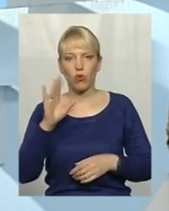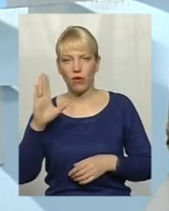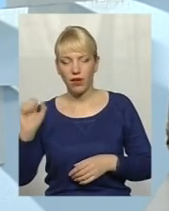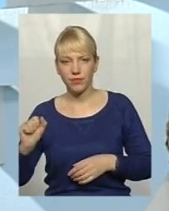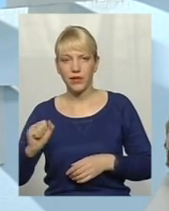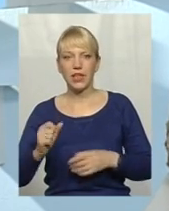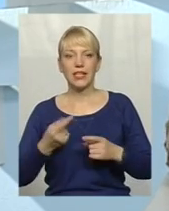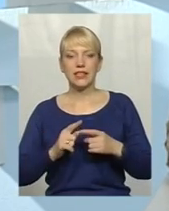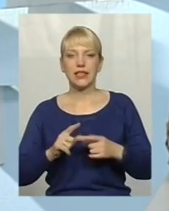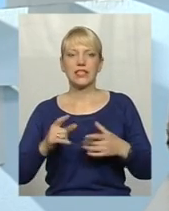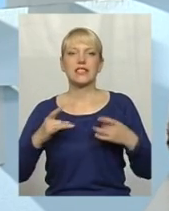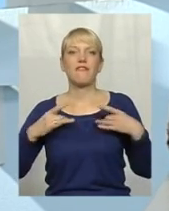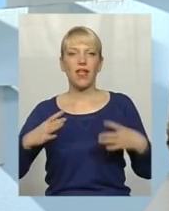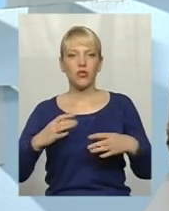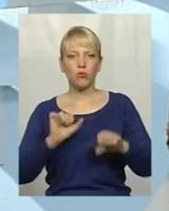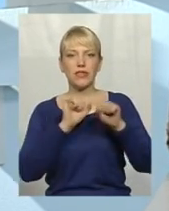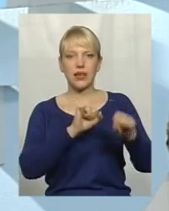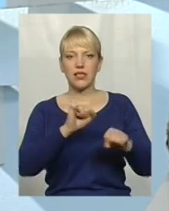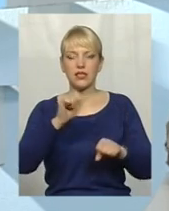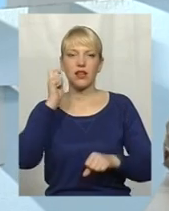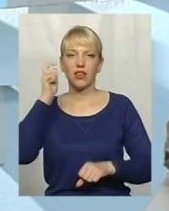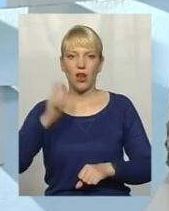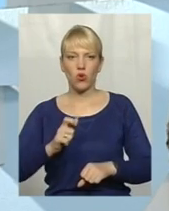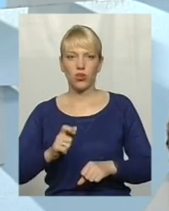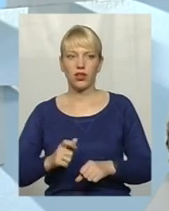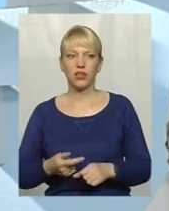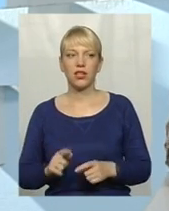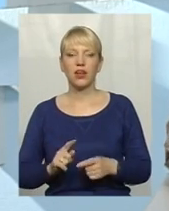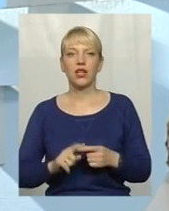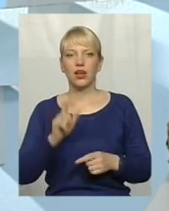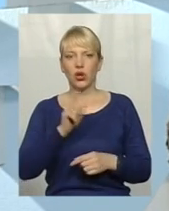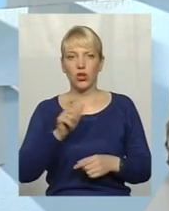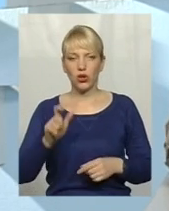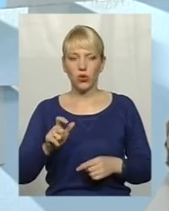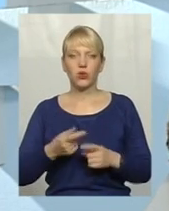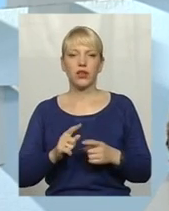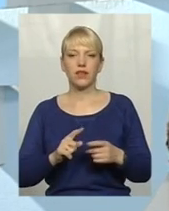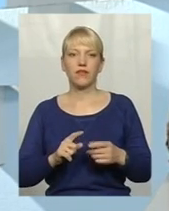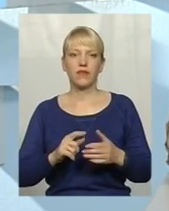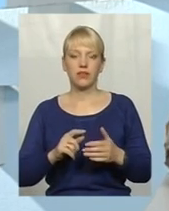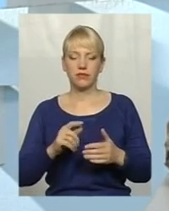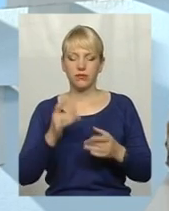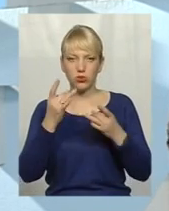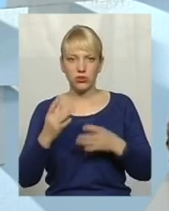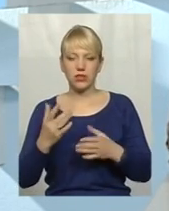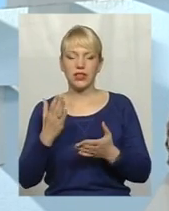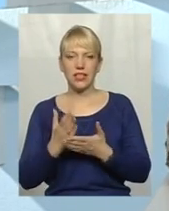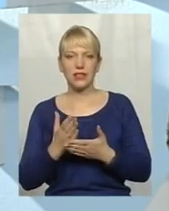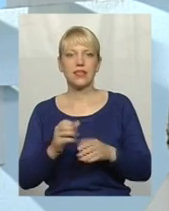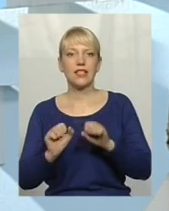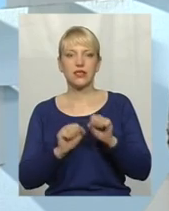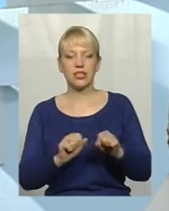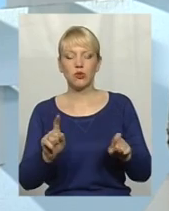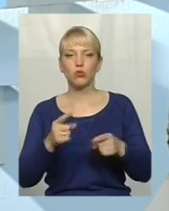захисника України. Даже люди громадські стали відчасти захисниками. Вони тут щось